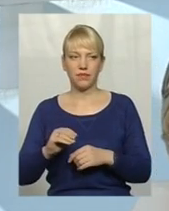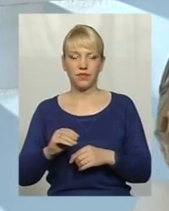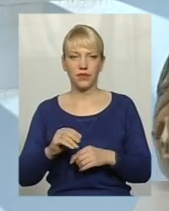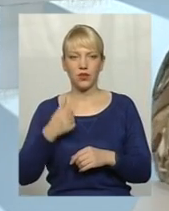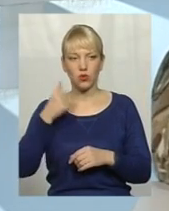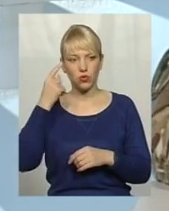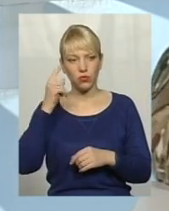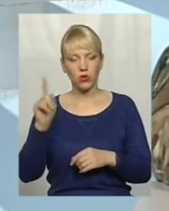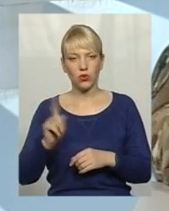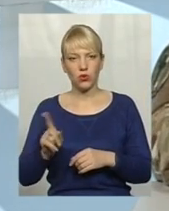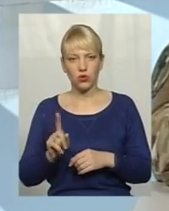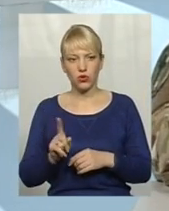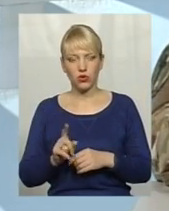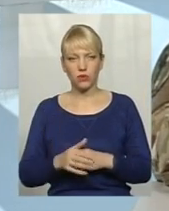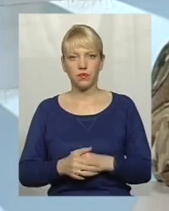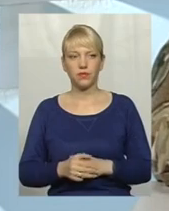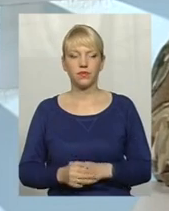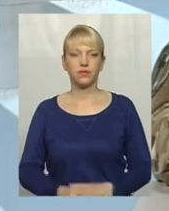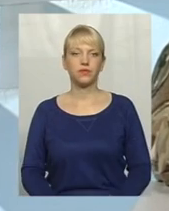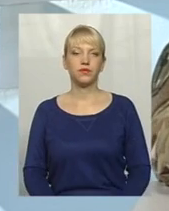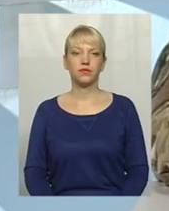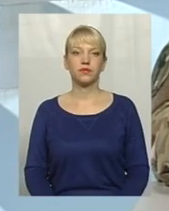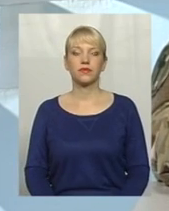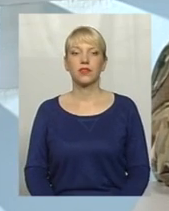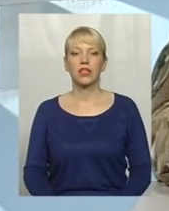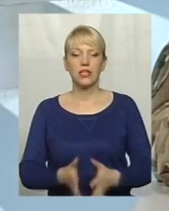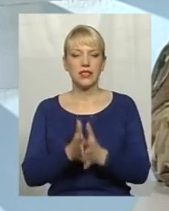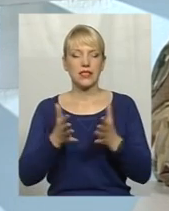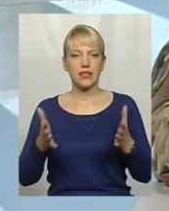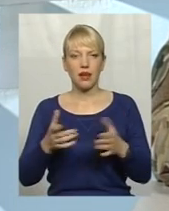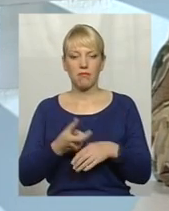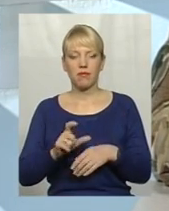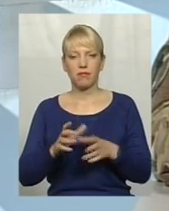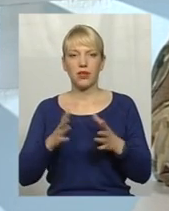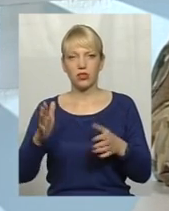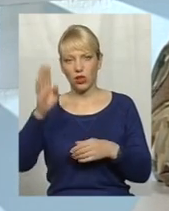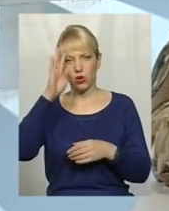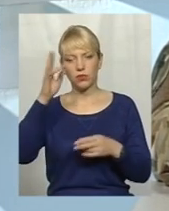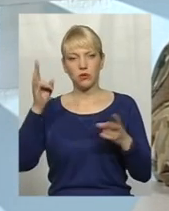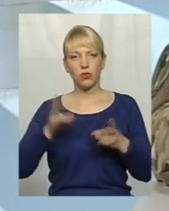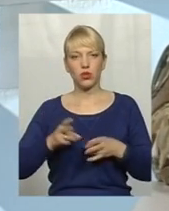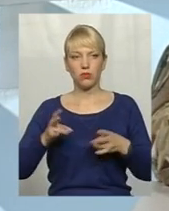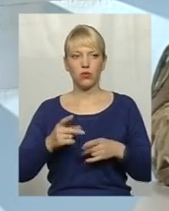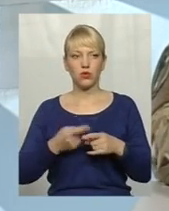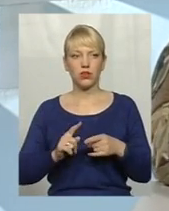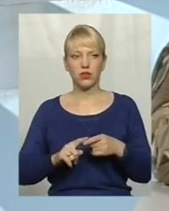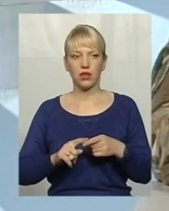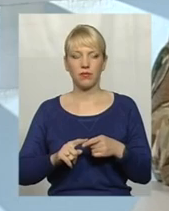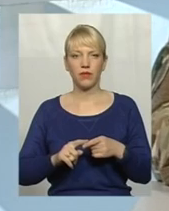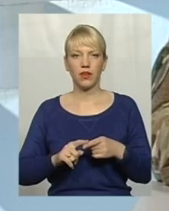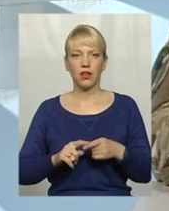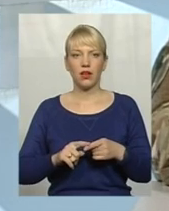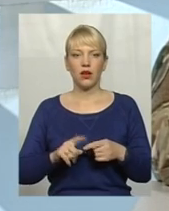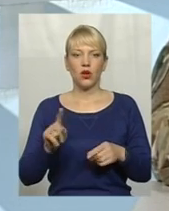і думаю, що саме більше хлопців потребується дотику до